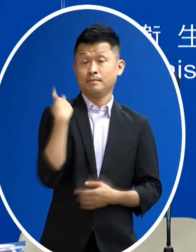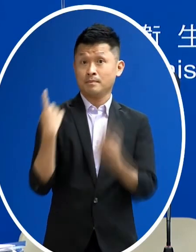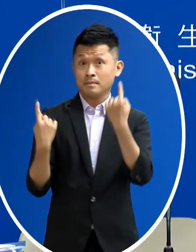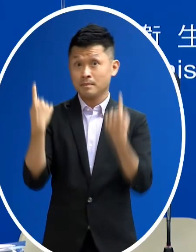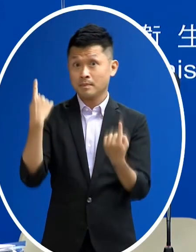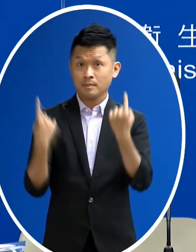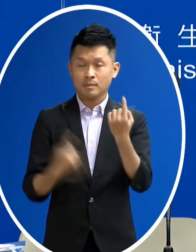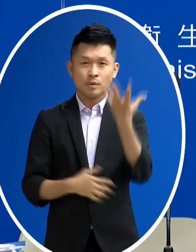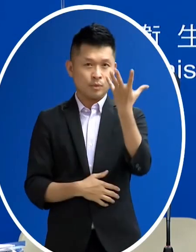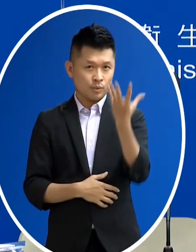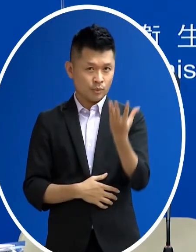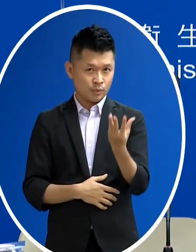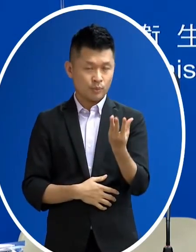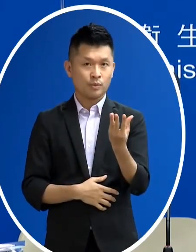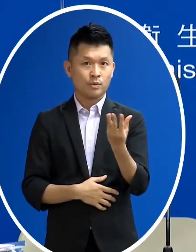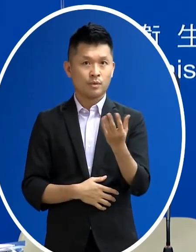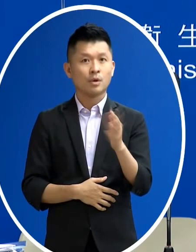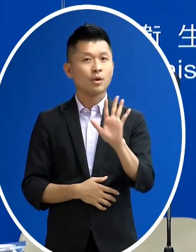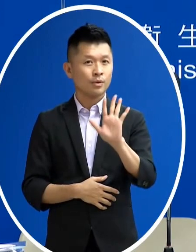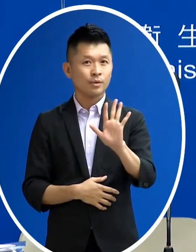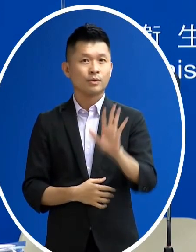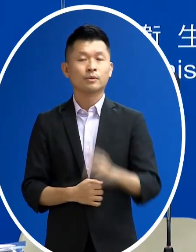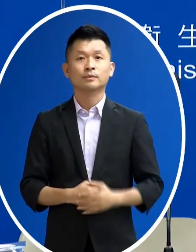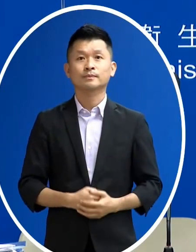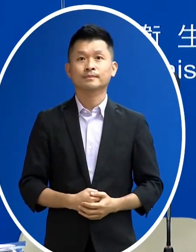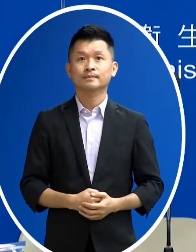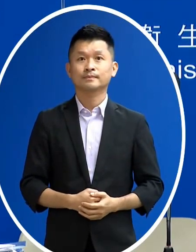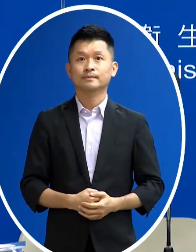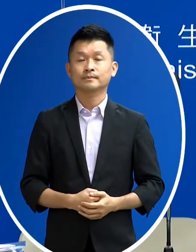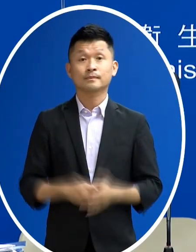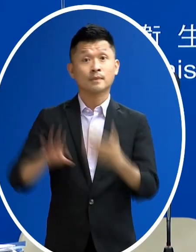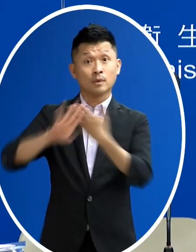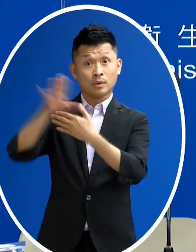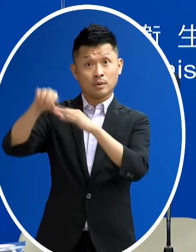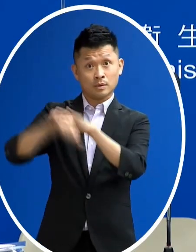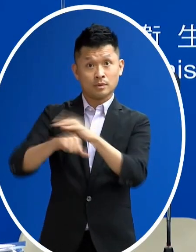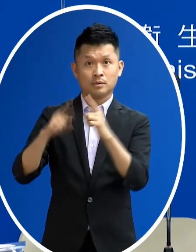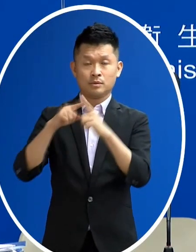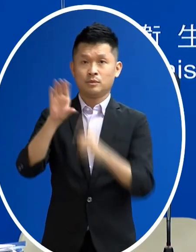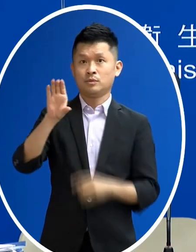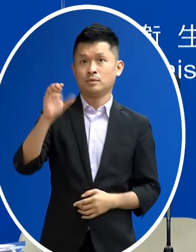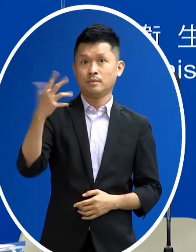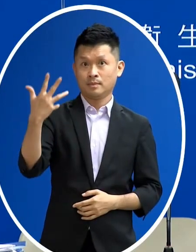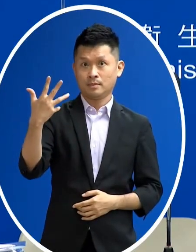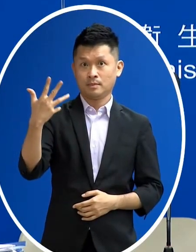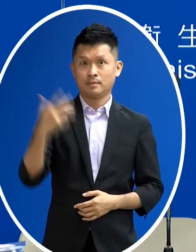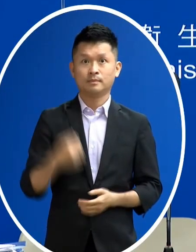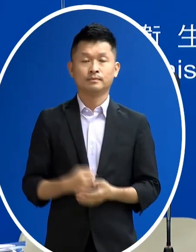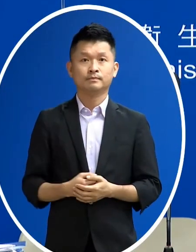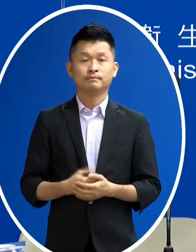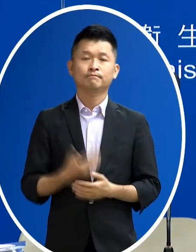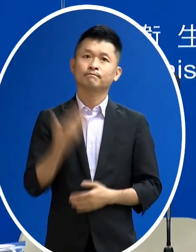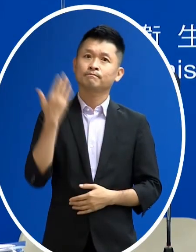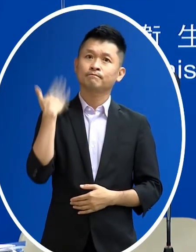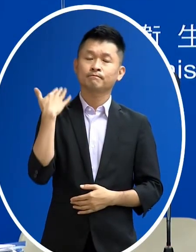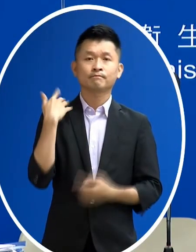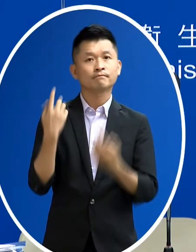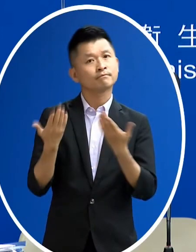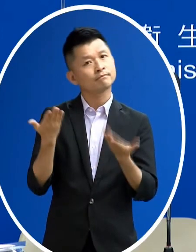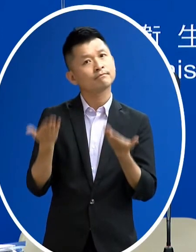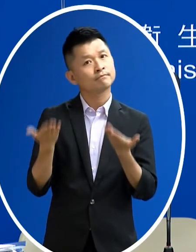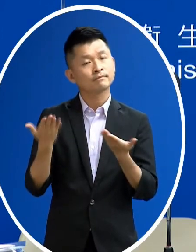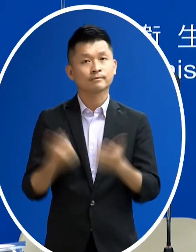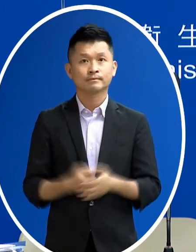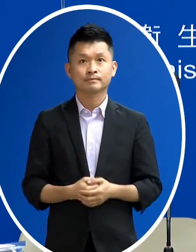是來的比較少比較逐漸的降低下來境外移入的有98位跟之前的差不多